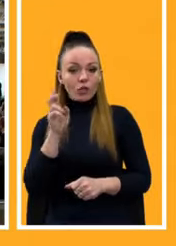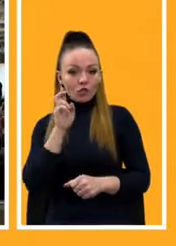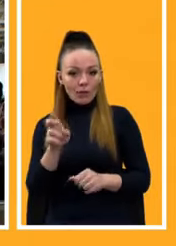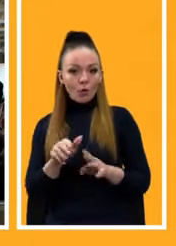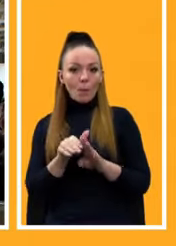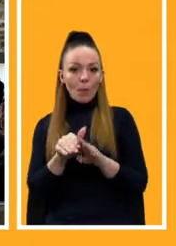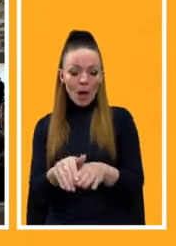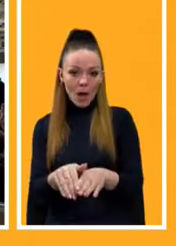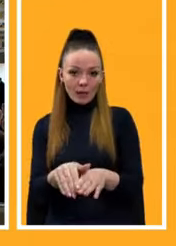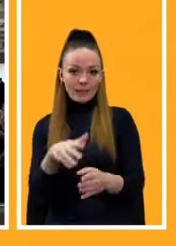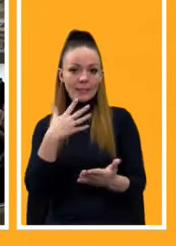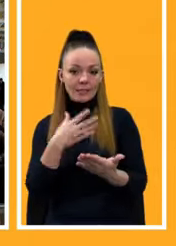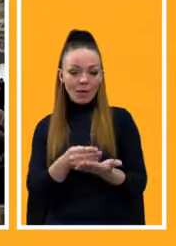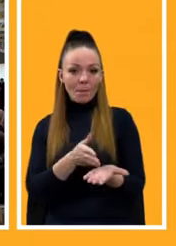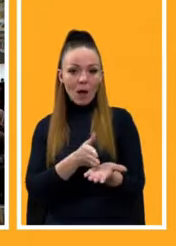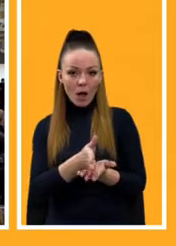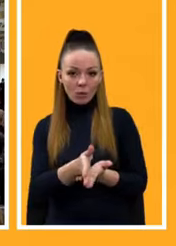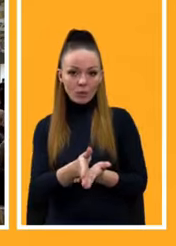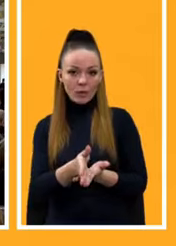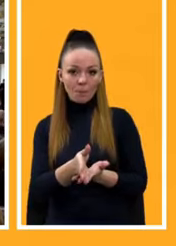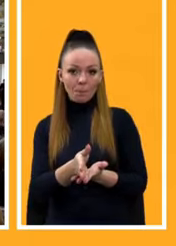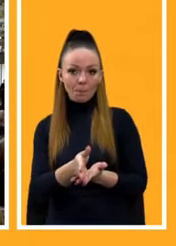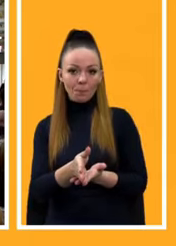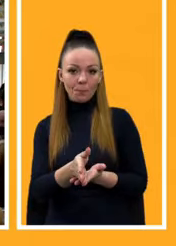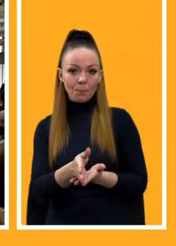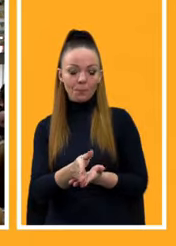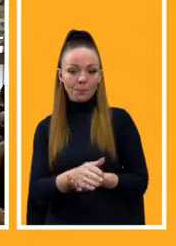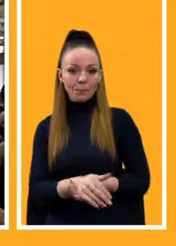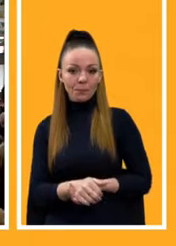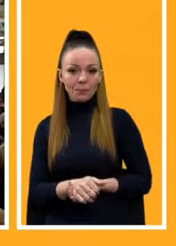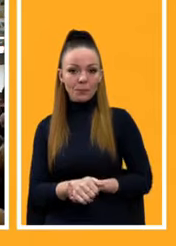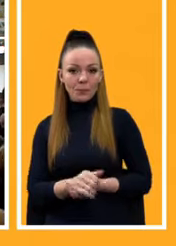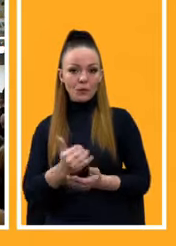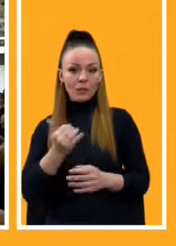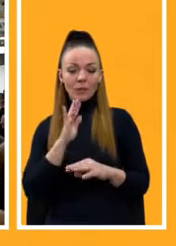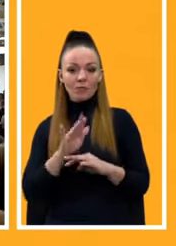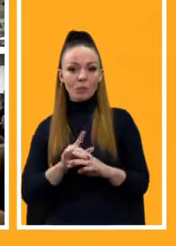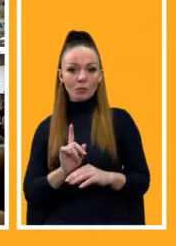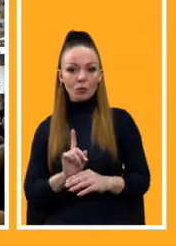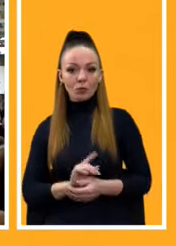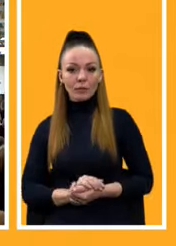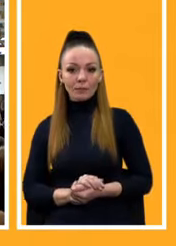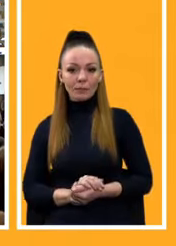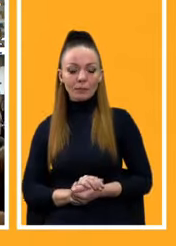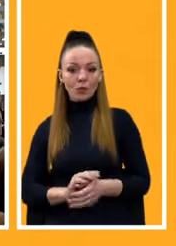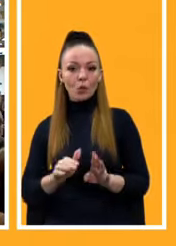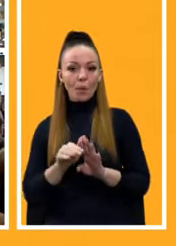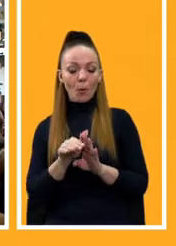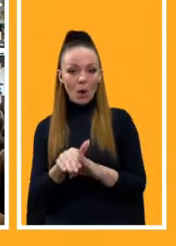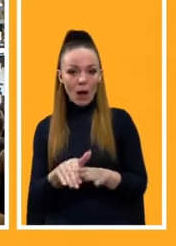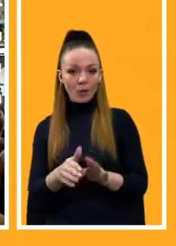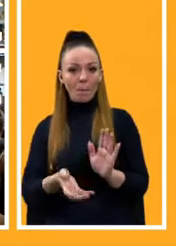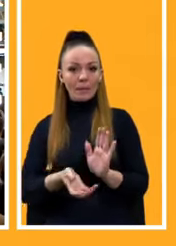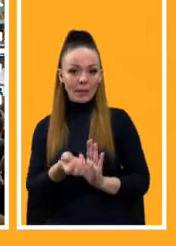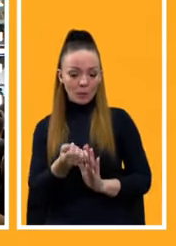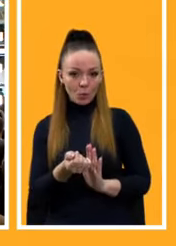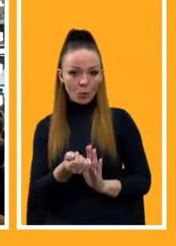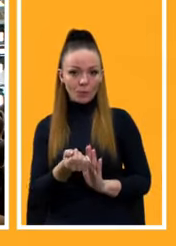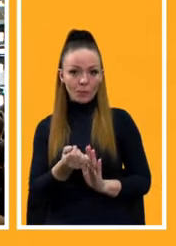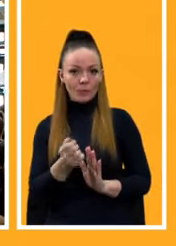підтримкою